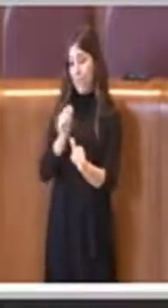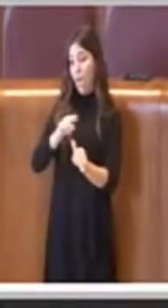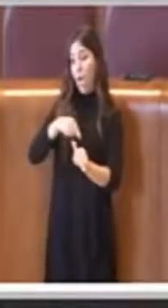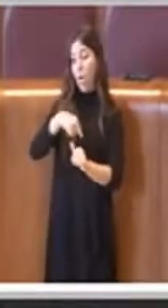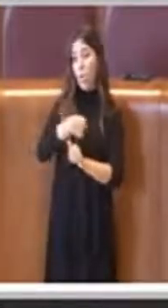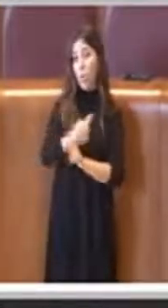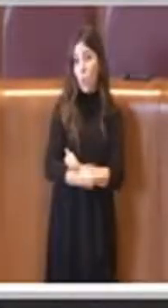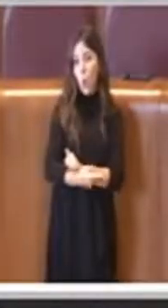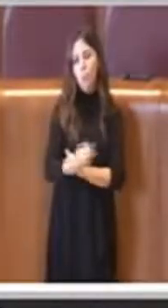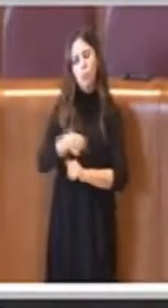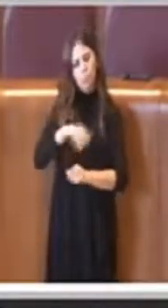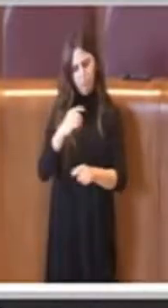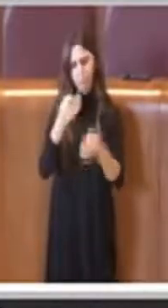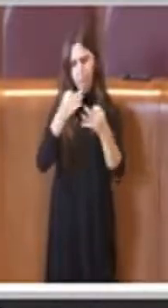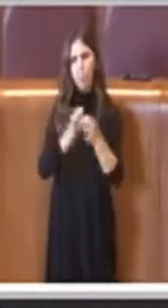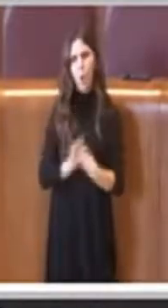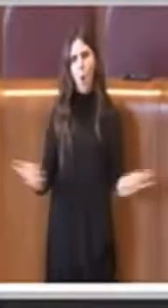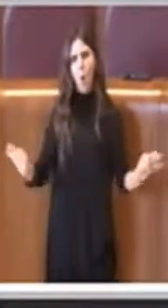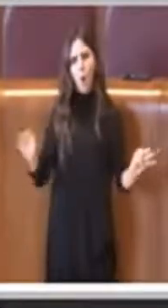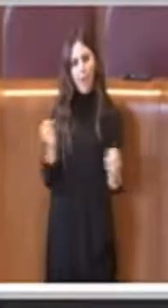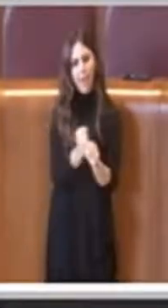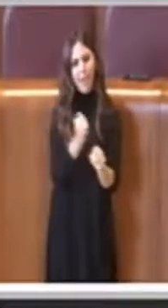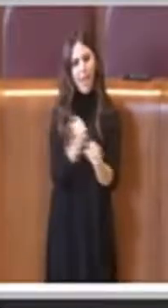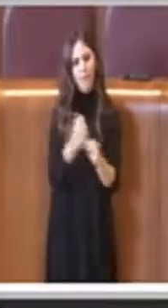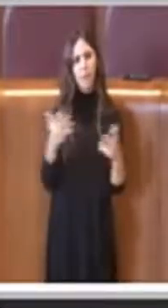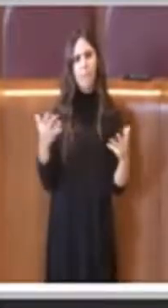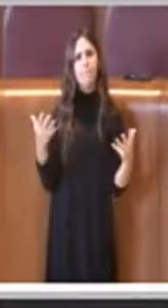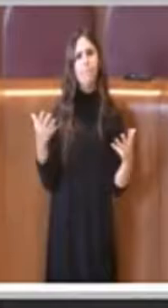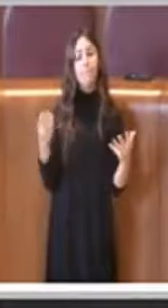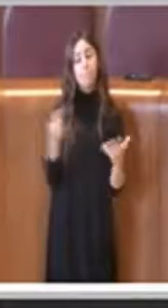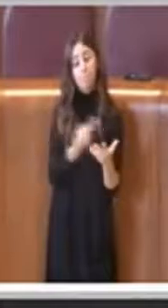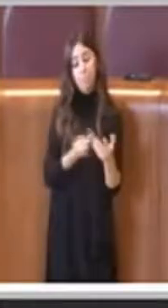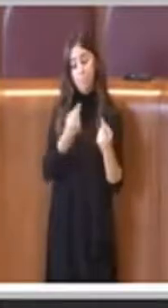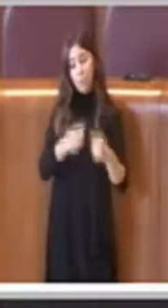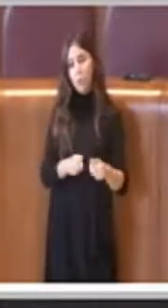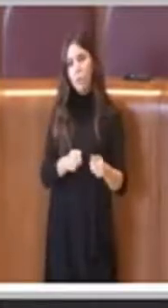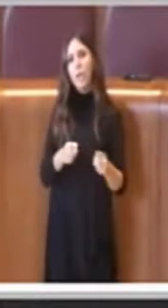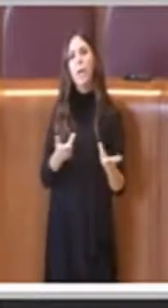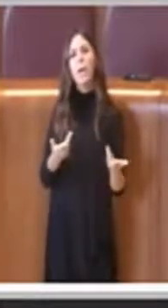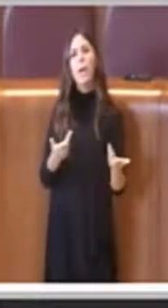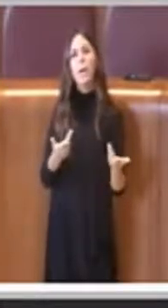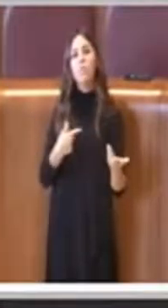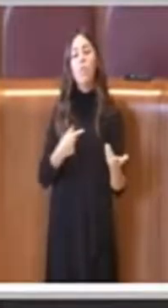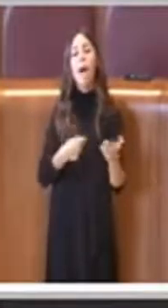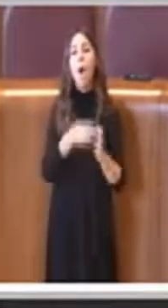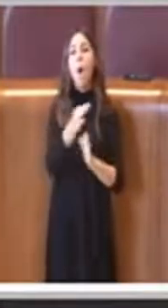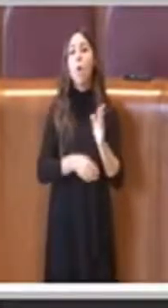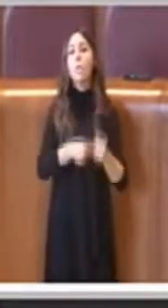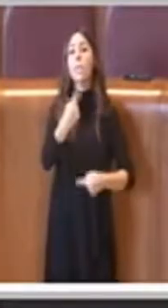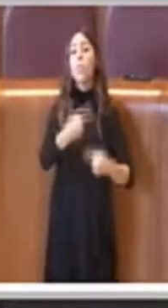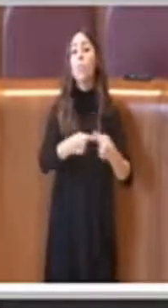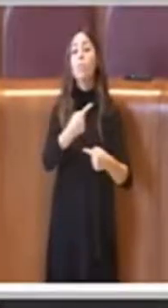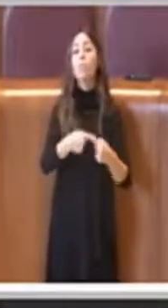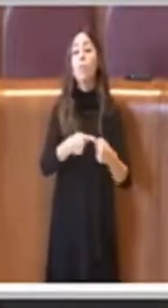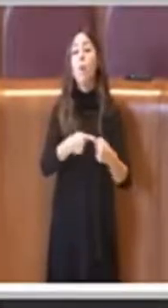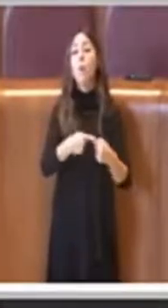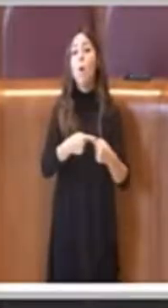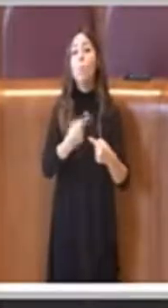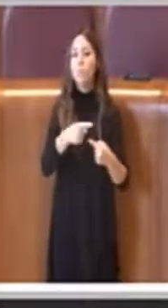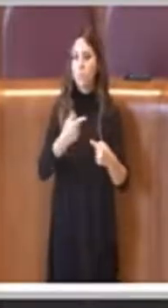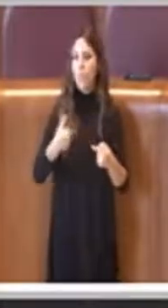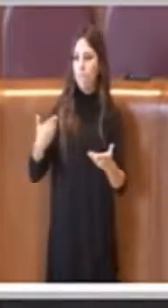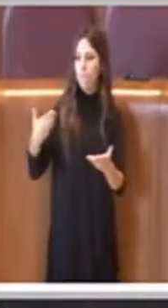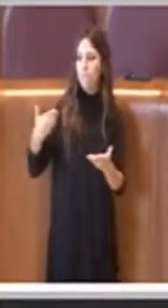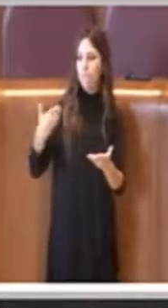pronti a lavorare su questo progetto, con chi vorrà farne parte, vi è un ordine del giorno presentato da questa